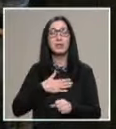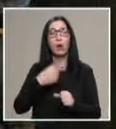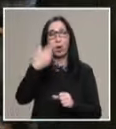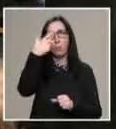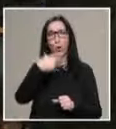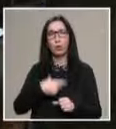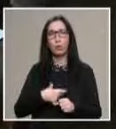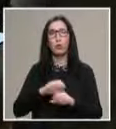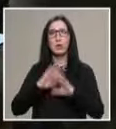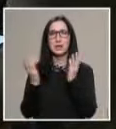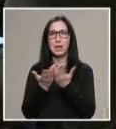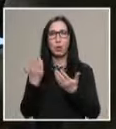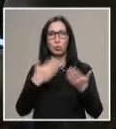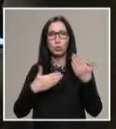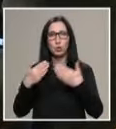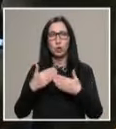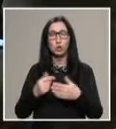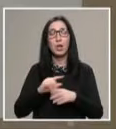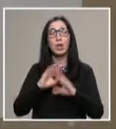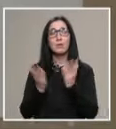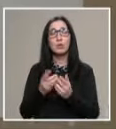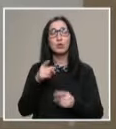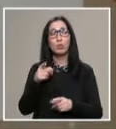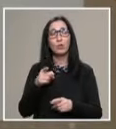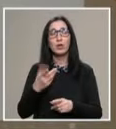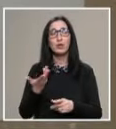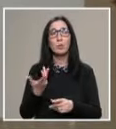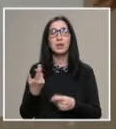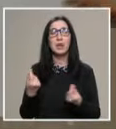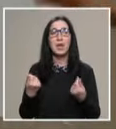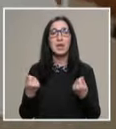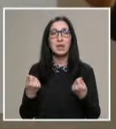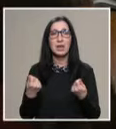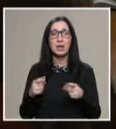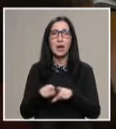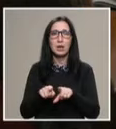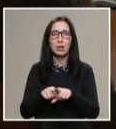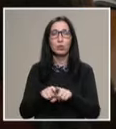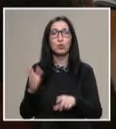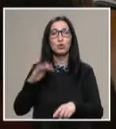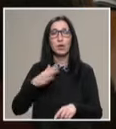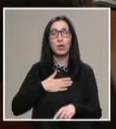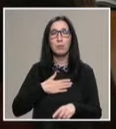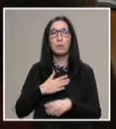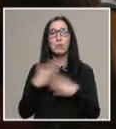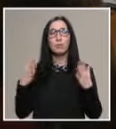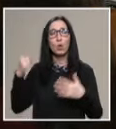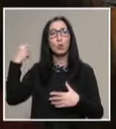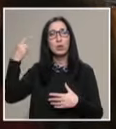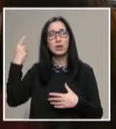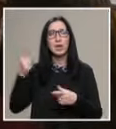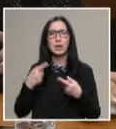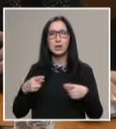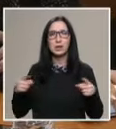портфолио на цялото училище. Всичко това ще бъде през една сюжетно-рулева игра, като ще имаме много идеи,